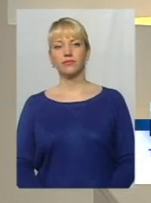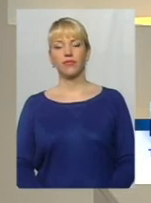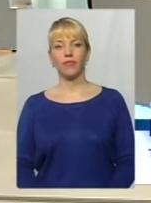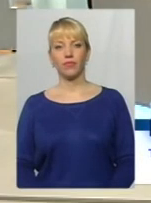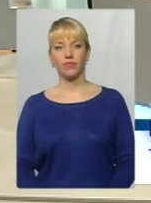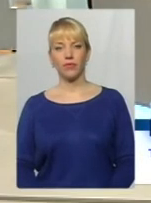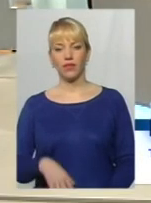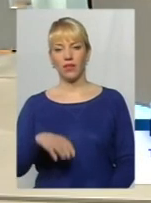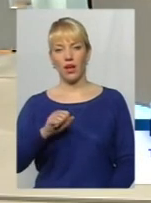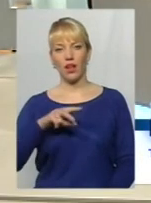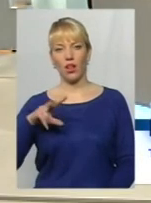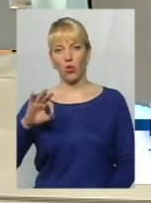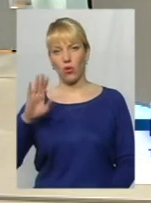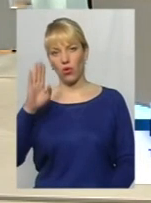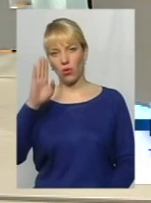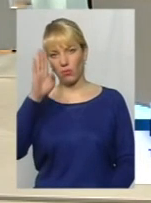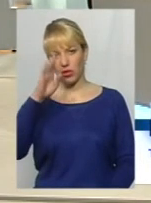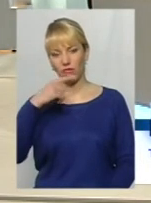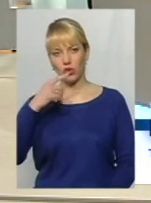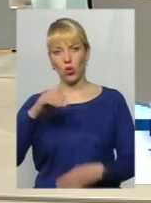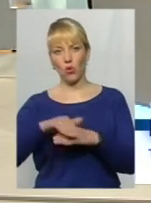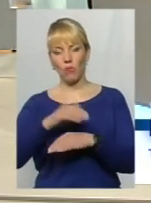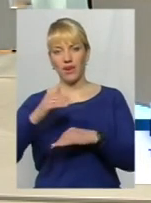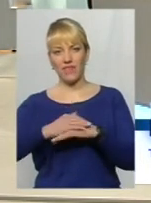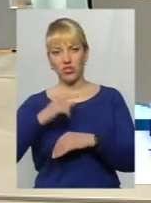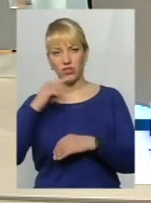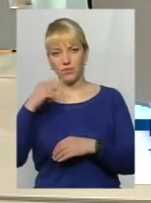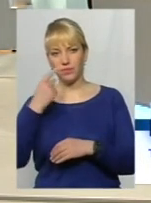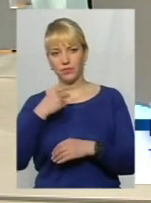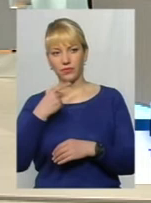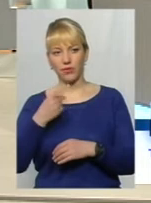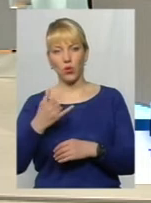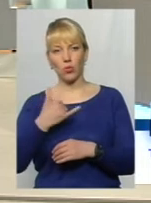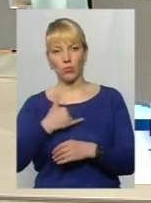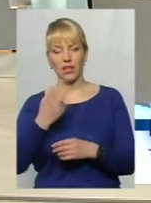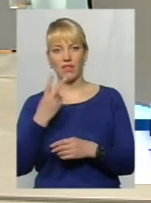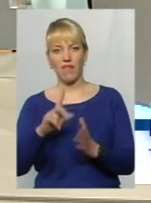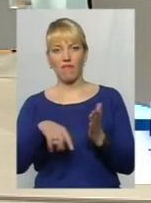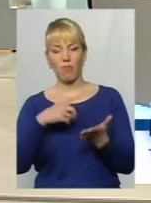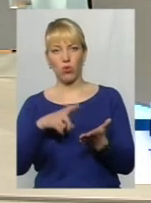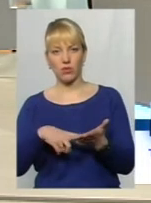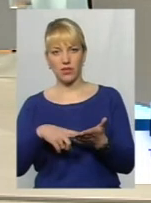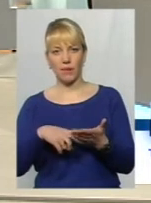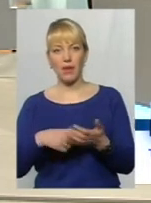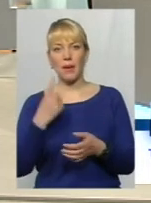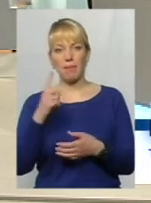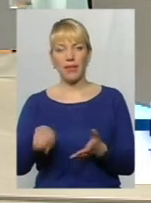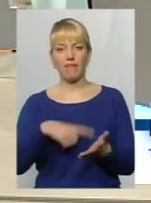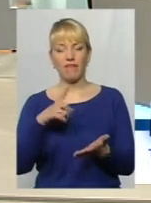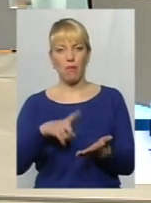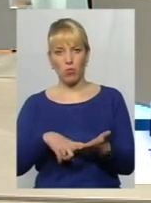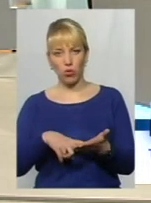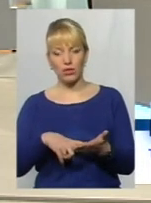Алло. Алло, слухаємо вас, ви в ефірі. Доброго вечора. Доброго вечора. У мене два питання. Давайте. Перший питання.